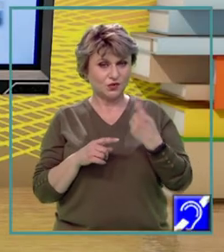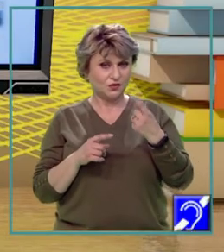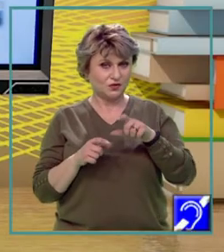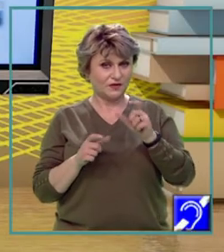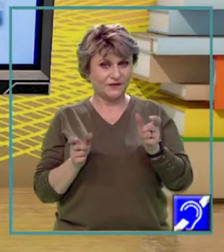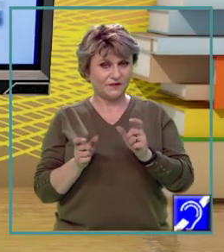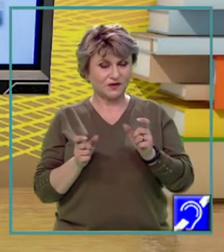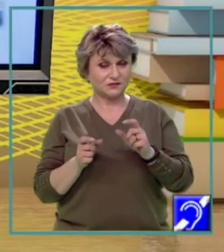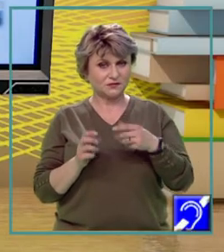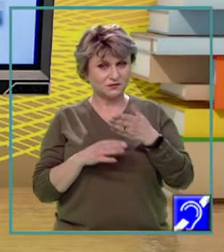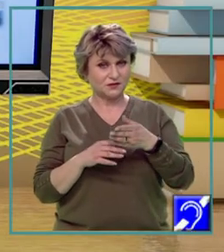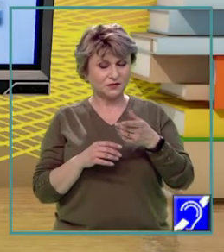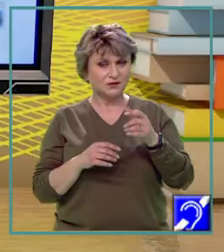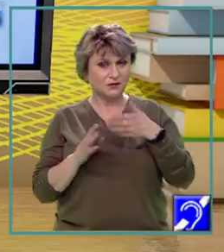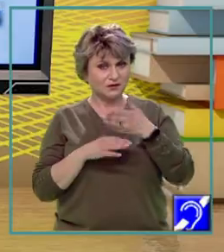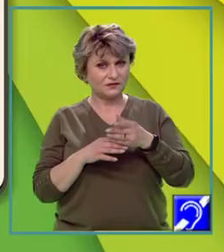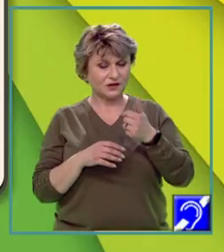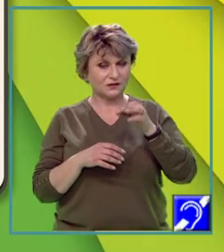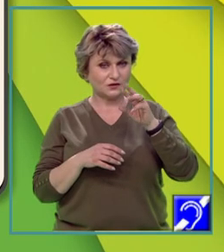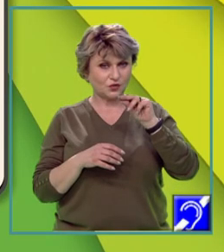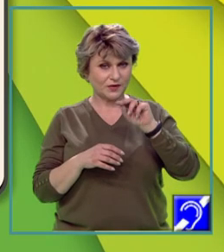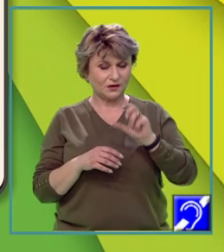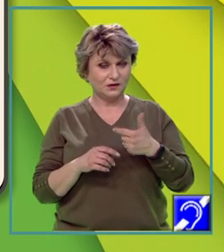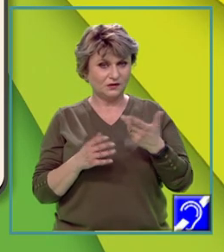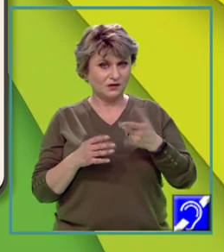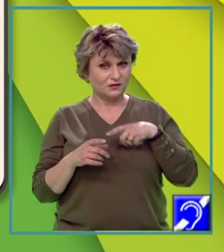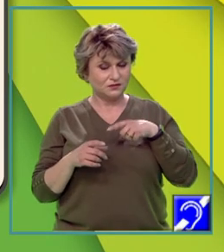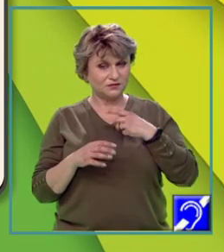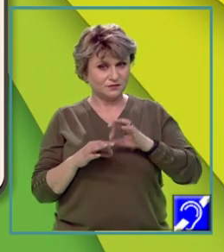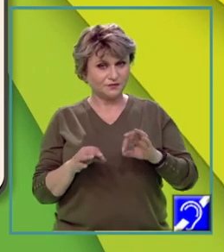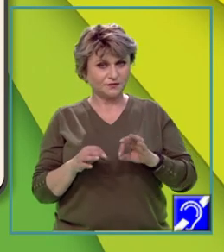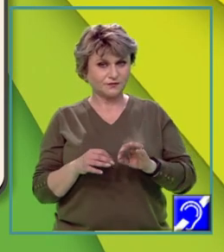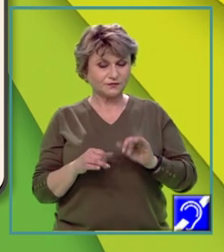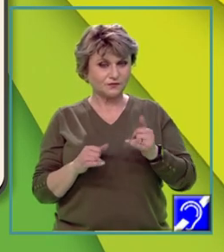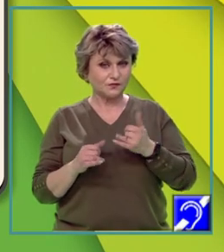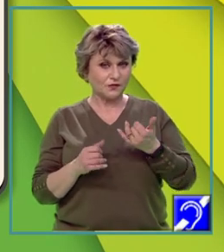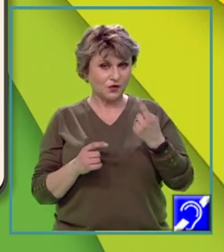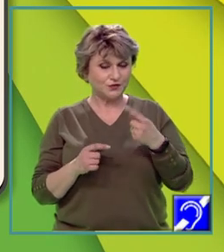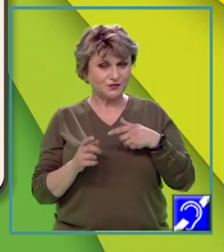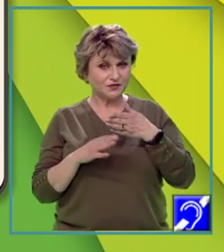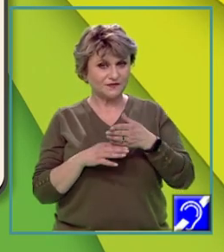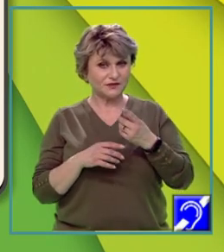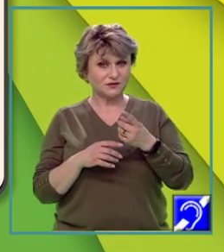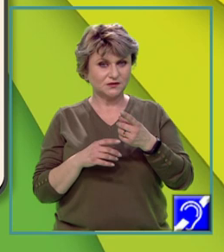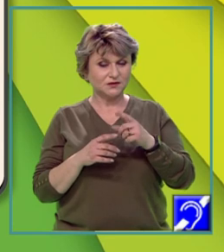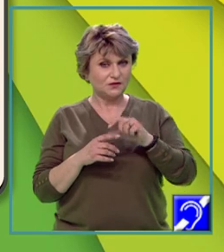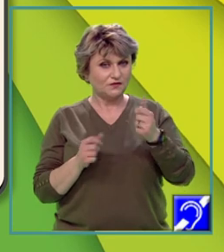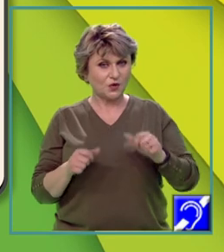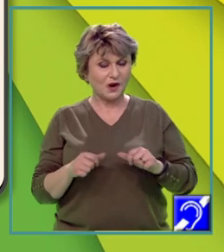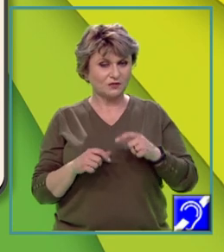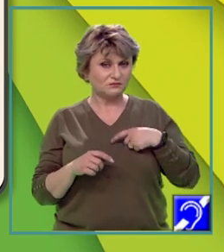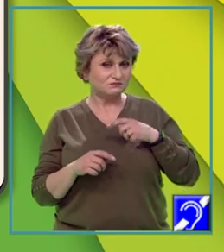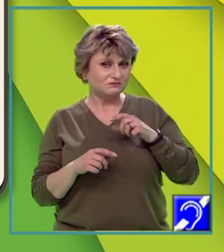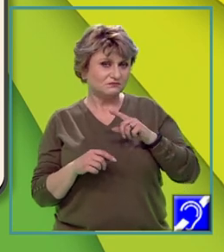diferențiere între intervenția antropică pe culm, care este mai redusă, și o intervenție antropică mai accentuată